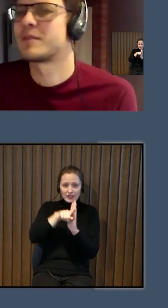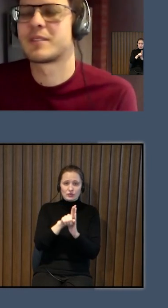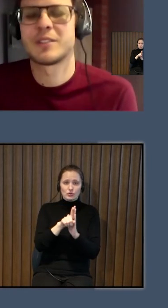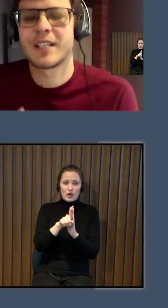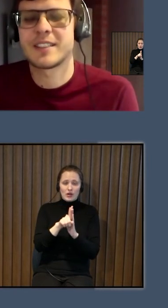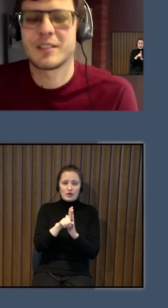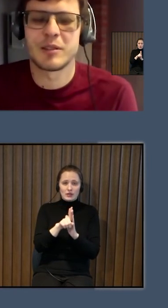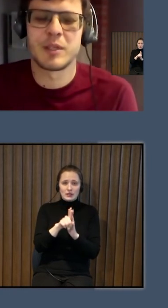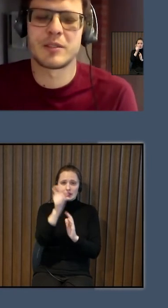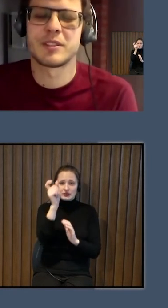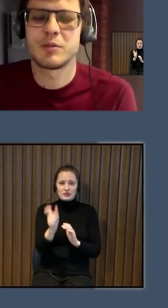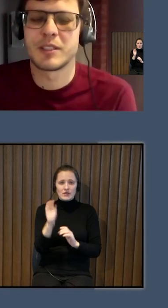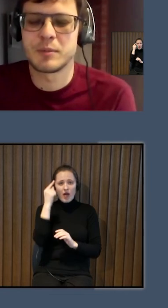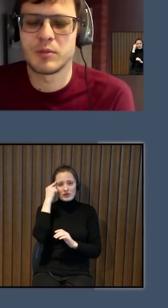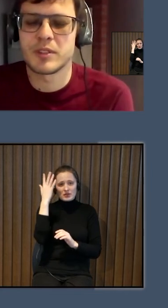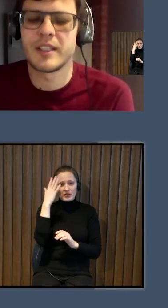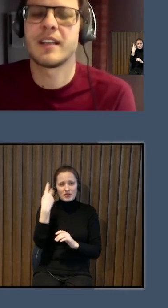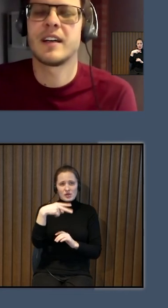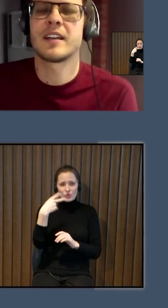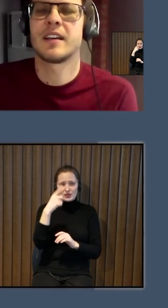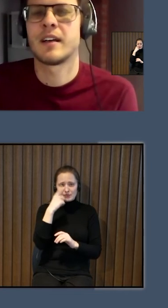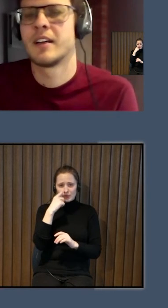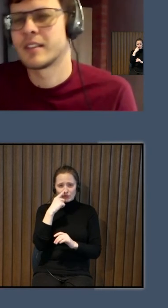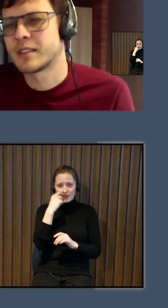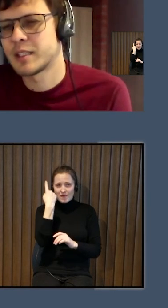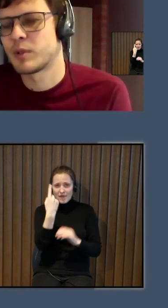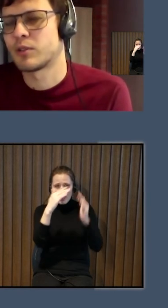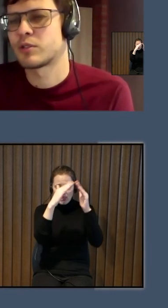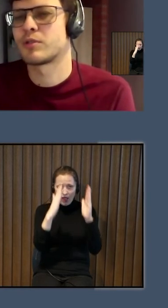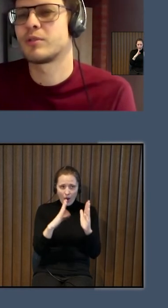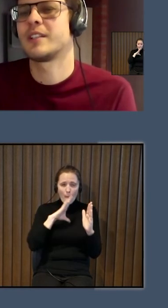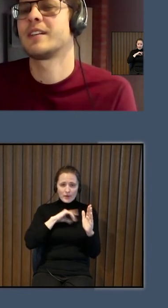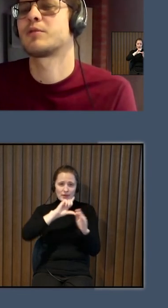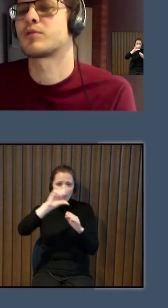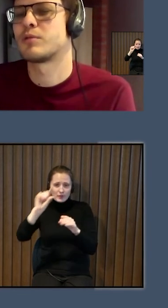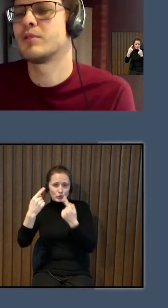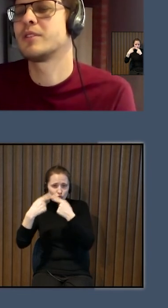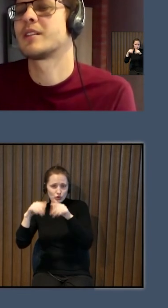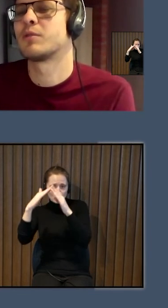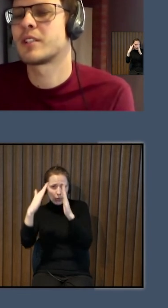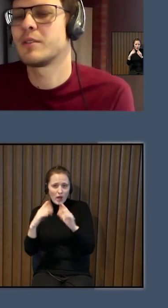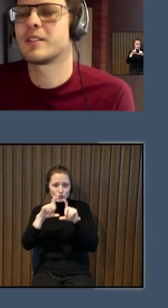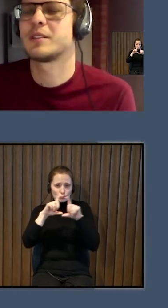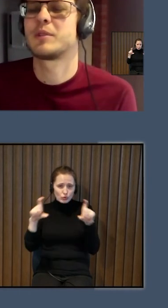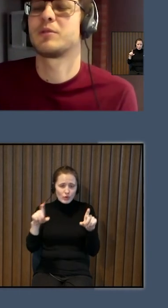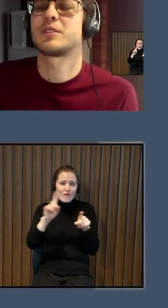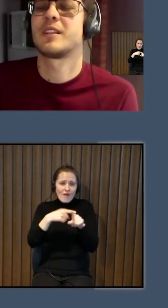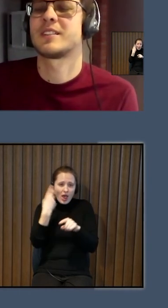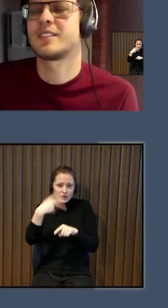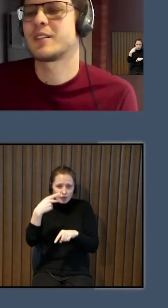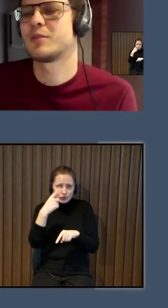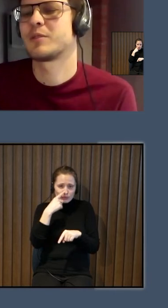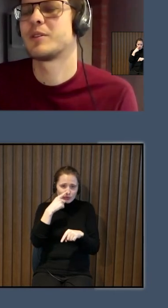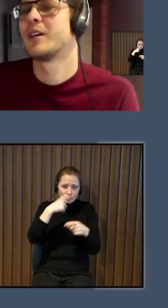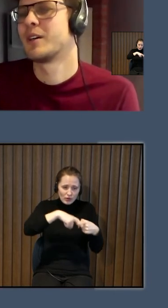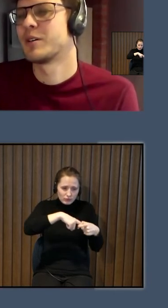cilvēks aizdomā to 20 minūtes vienā ēkā, tad es aizbraukšu uz turieni, uz skolu, tad tur 20 minūtes,